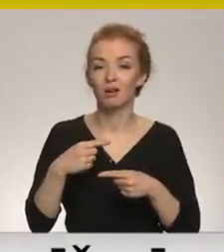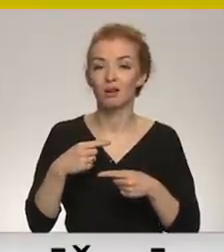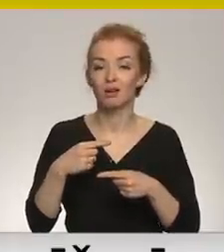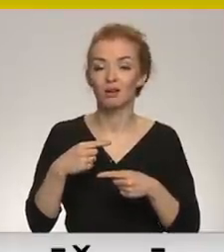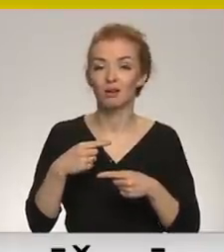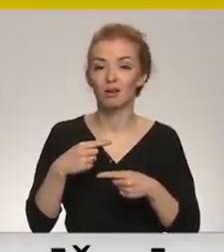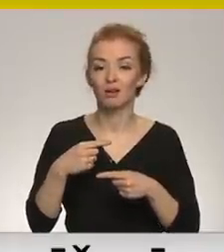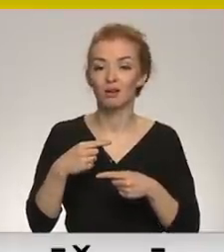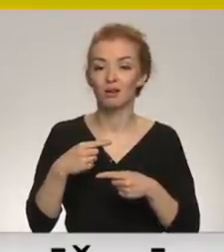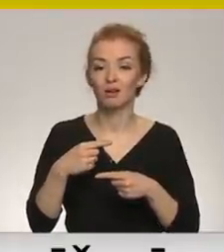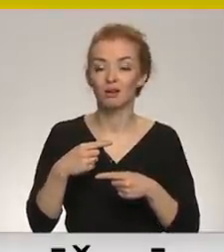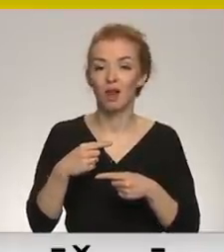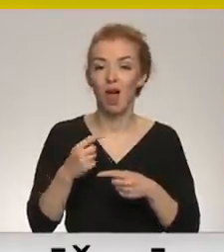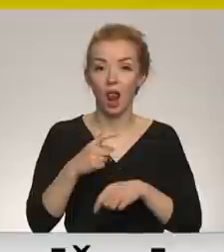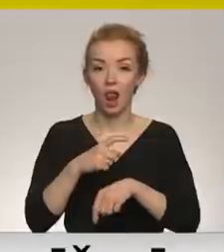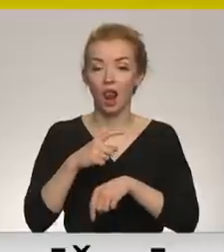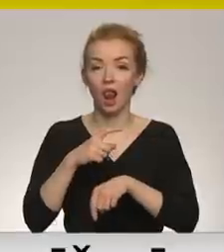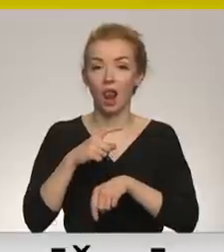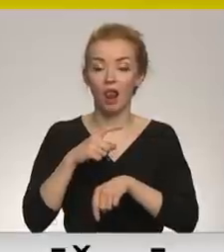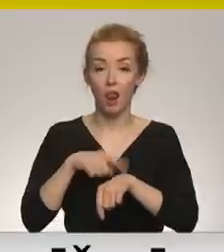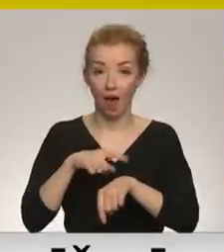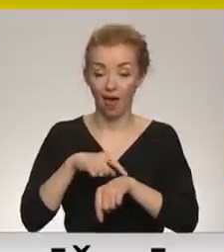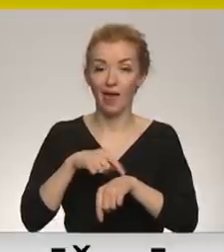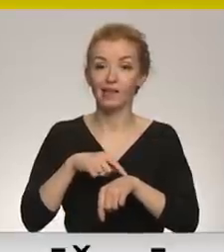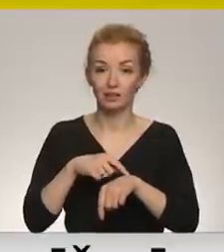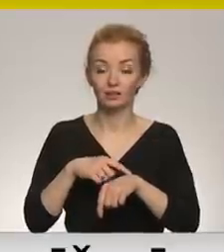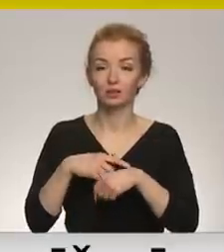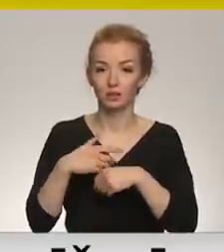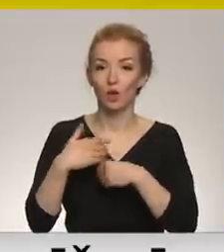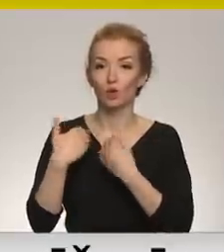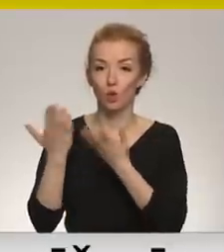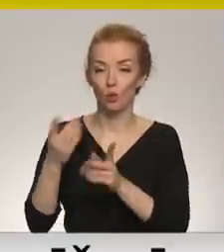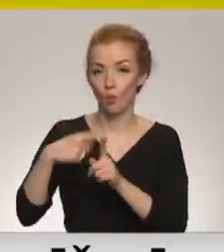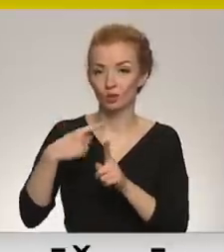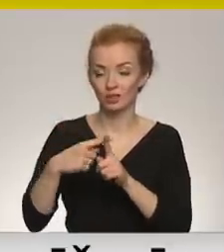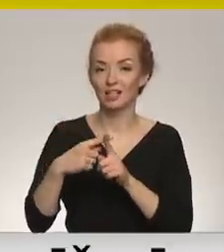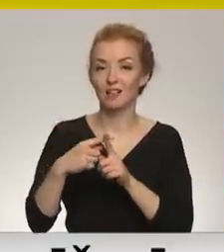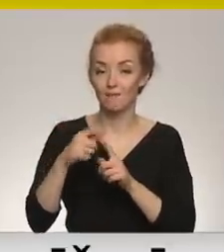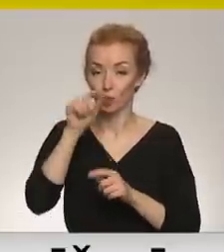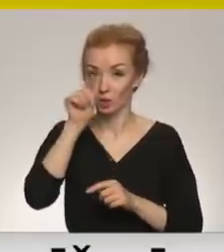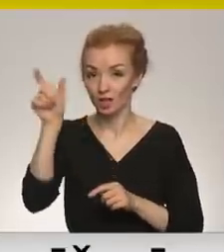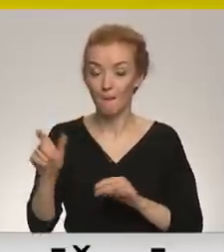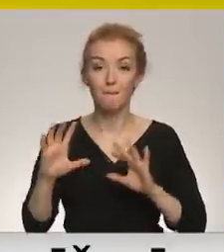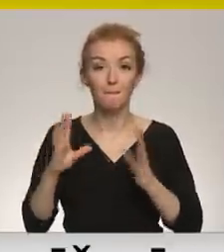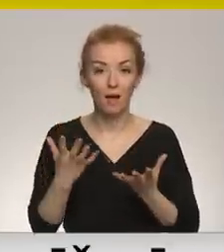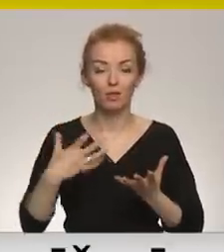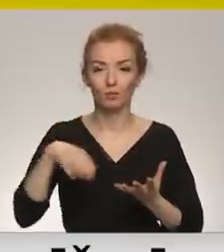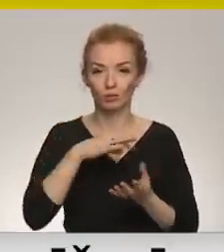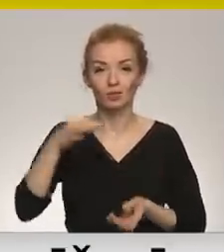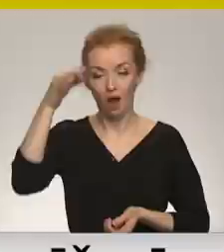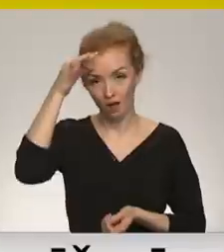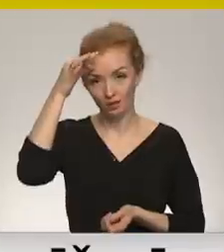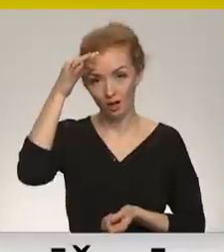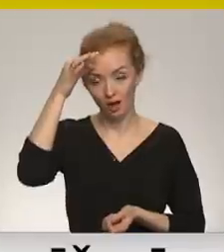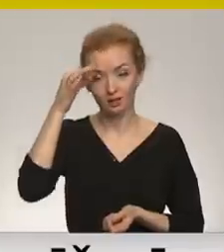laiks starp citu spēlē Putinam atkal par labu šajā te lietā. Bet tajā pašā brīdī mums jāatcerās, ka